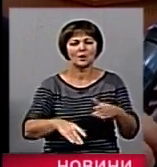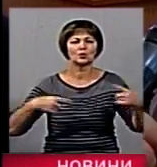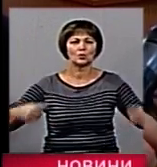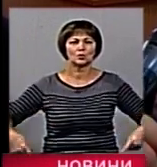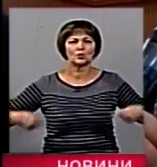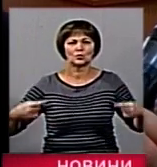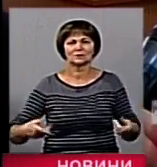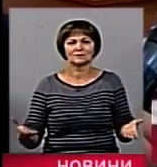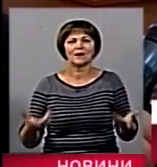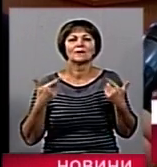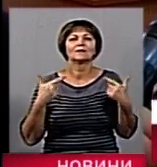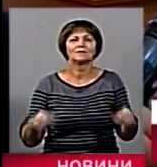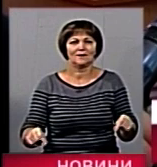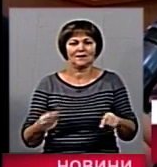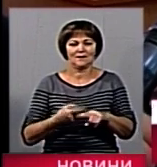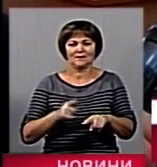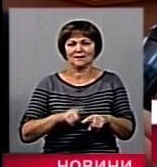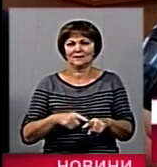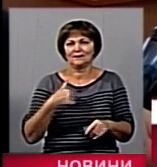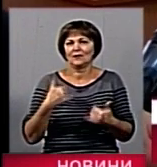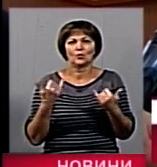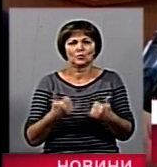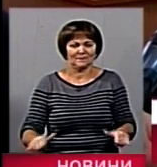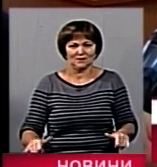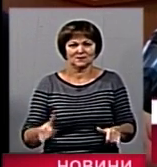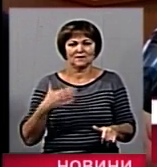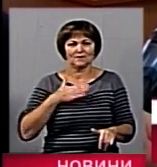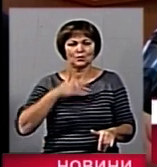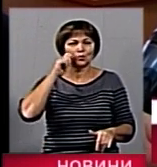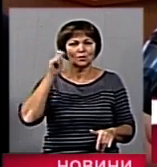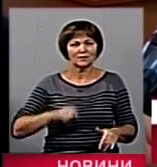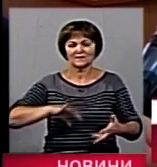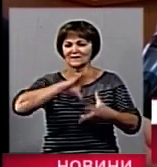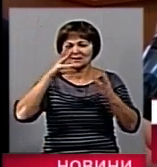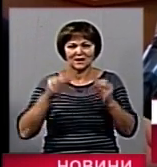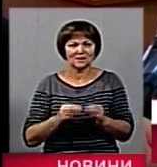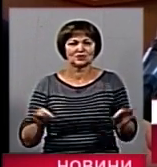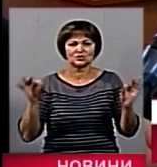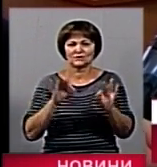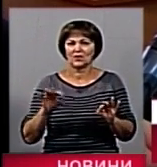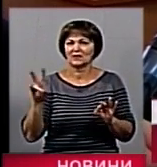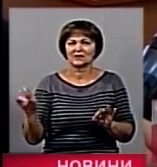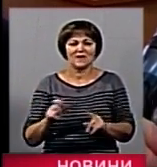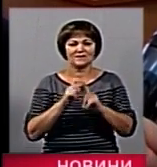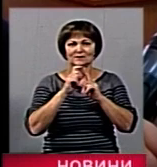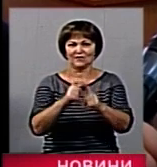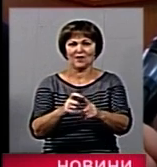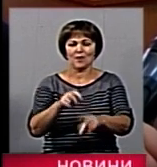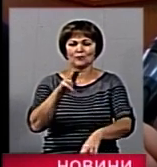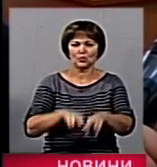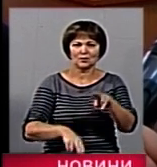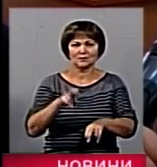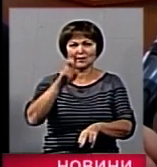слухайте, про відповідність з ДБДом я взагалі мовчу. В нашій країні взагалі мало що відповідає державним будівельним нормам. Тут